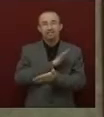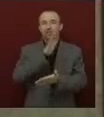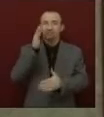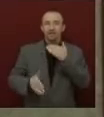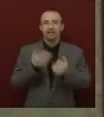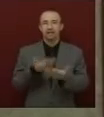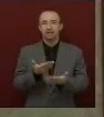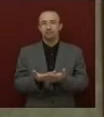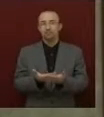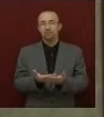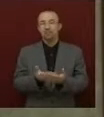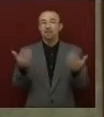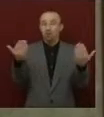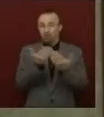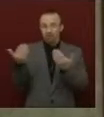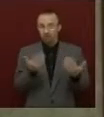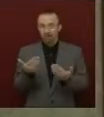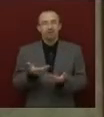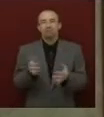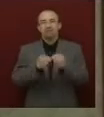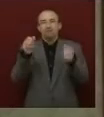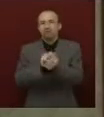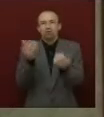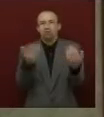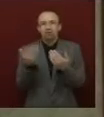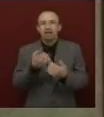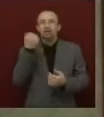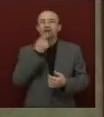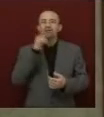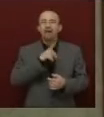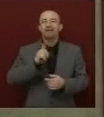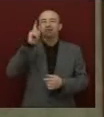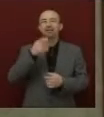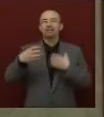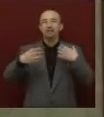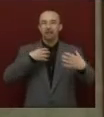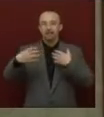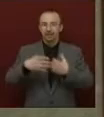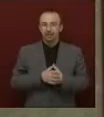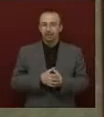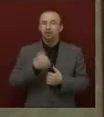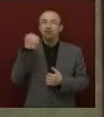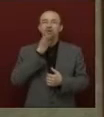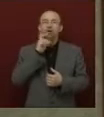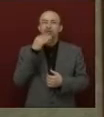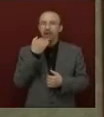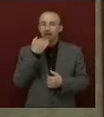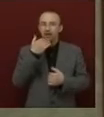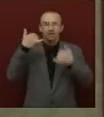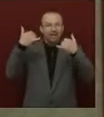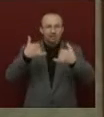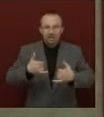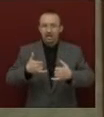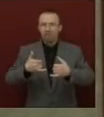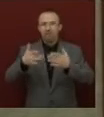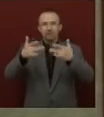rendeződjön. Olvassák el, vagy nyilván olvasták a Dante isteni színjátékát, a Dante a legmélyebb bugyorba